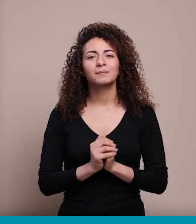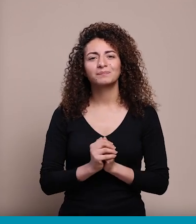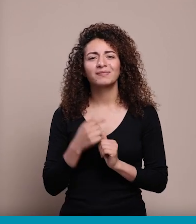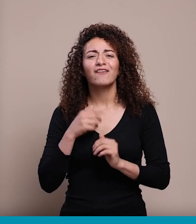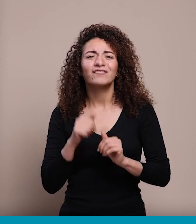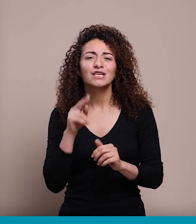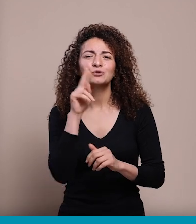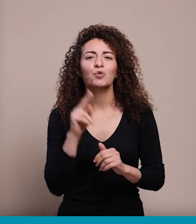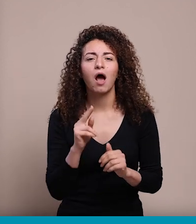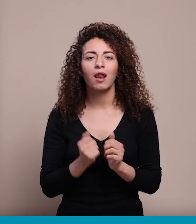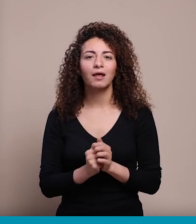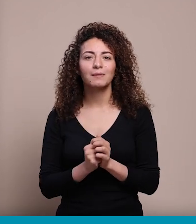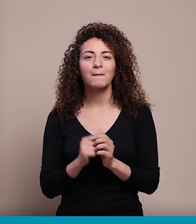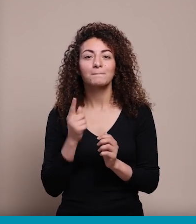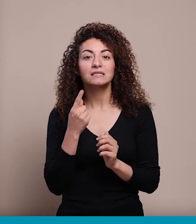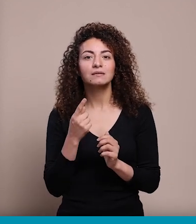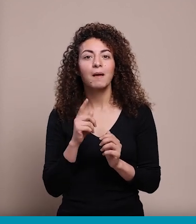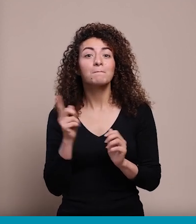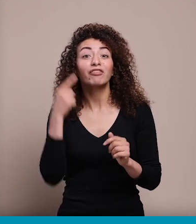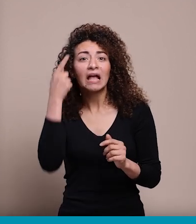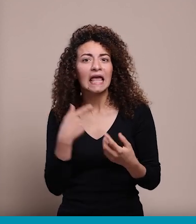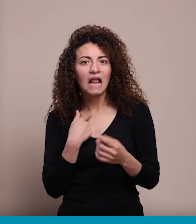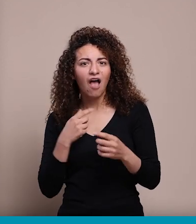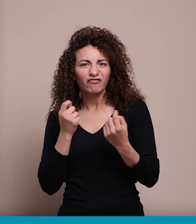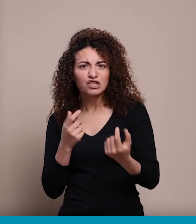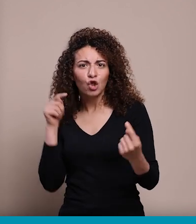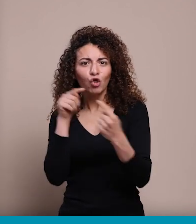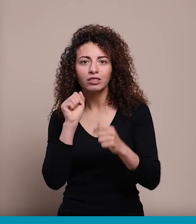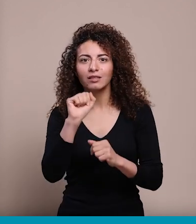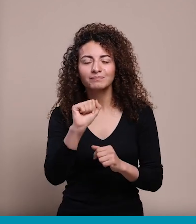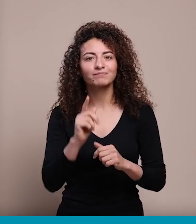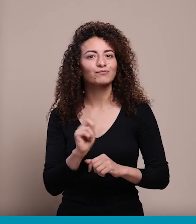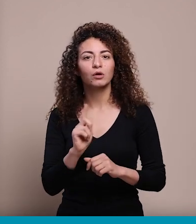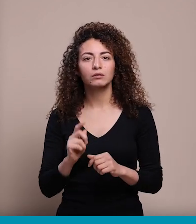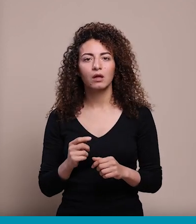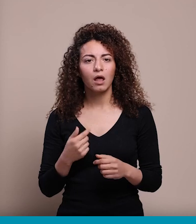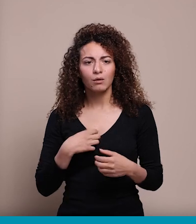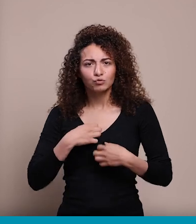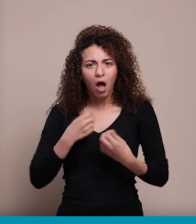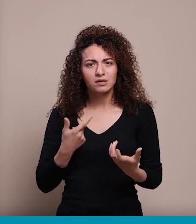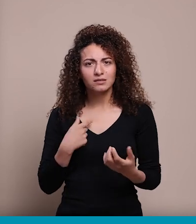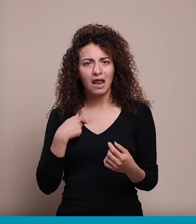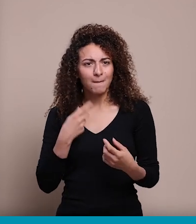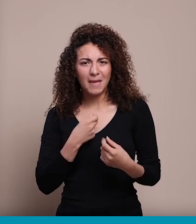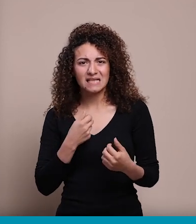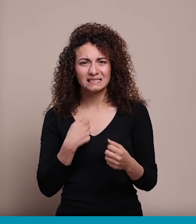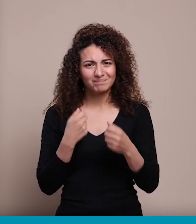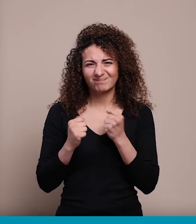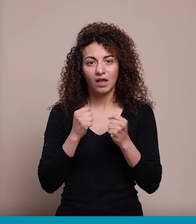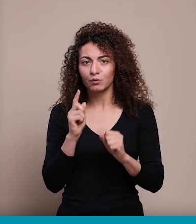عندي سؤال بس ما تخدها شخصية ما بعرف ليه بدي أخدها شخصية إذا عم تسأليني كيف عم بيكتب على التليفون